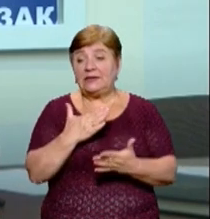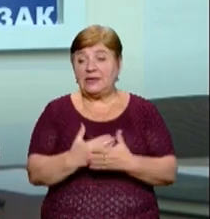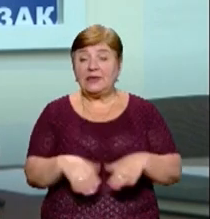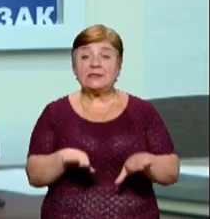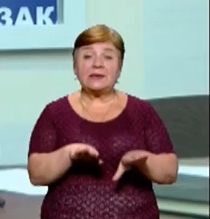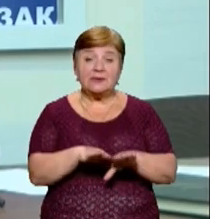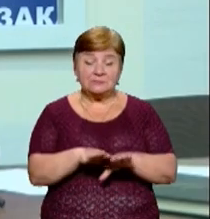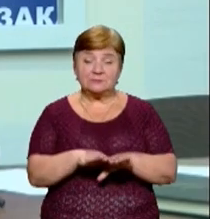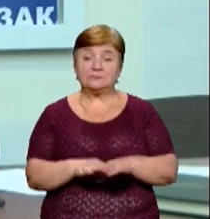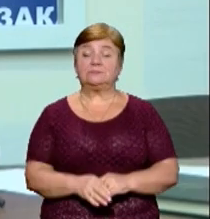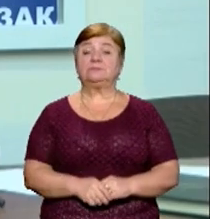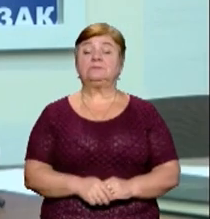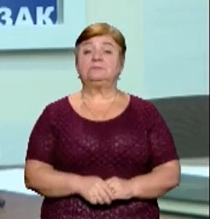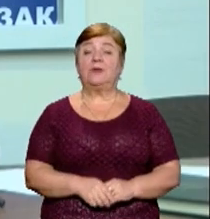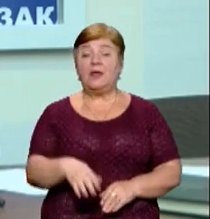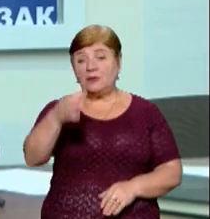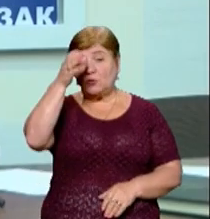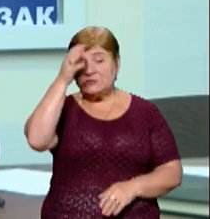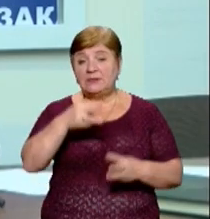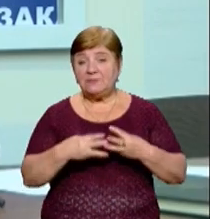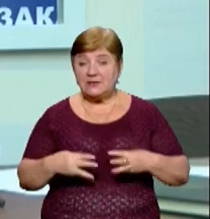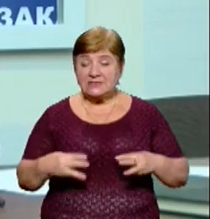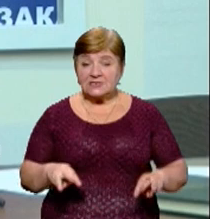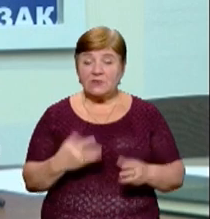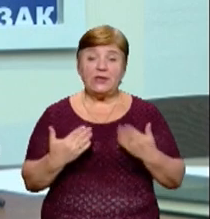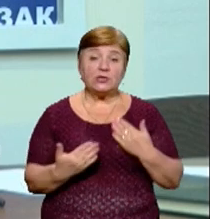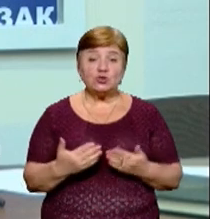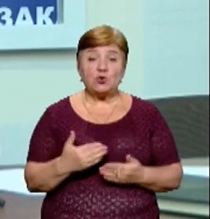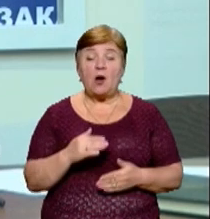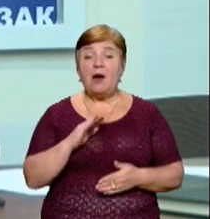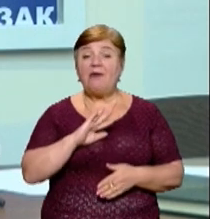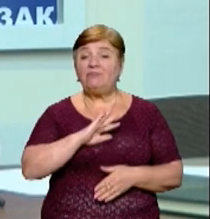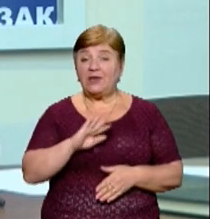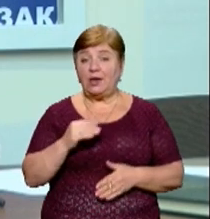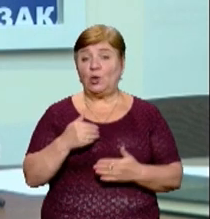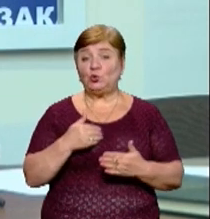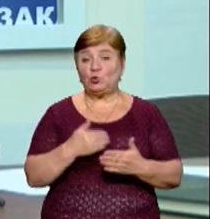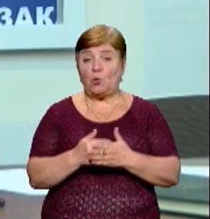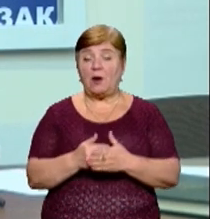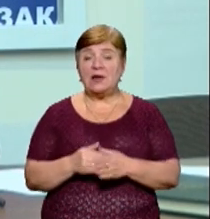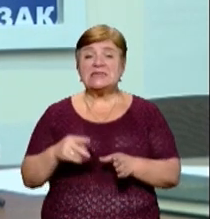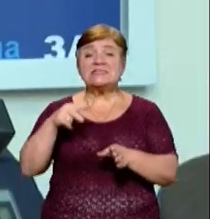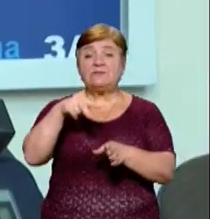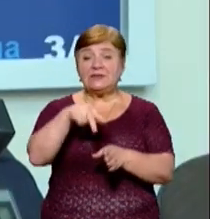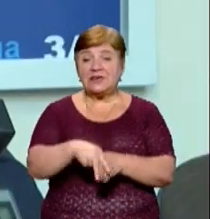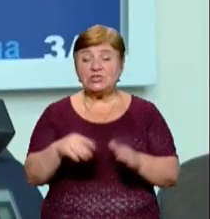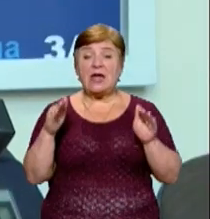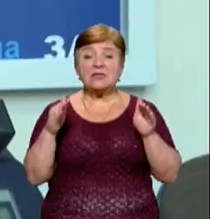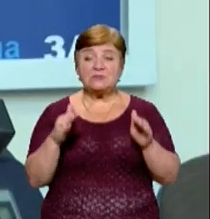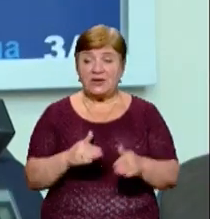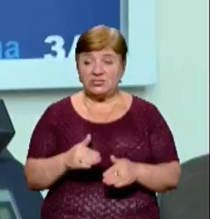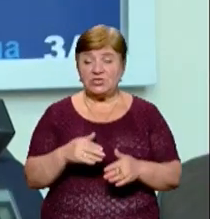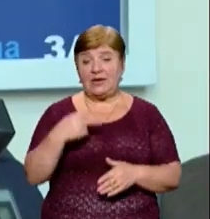Міносвіти. В разі, якщо у нас не до завантаження з менш ніж